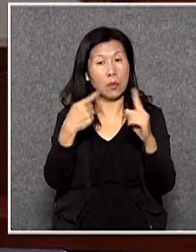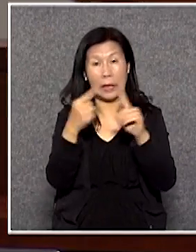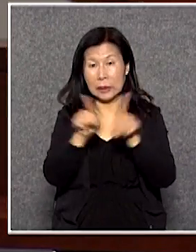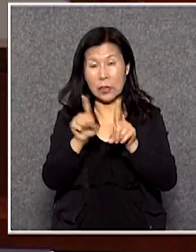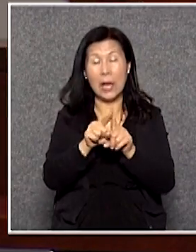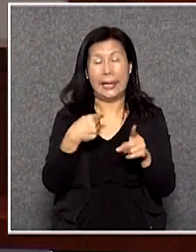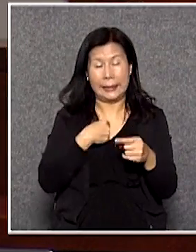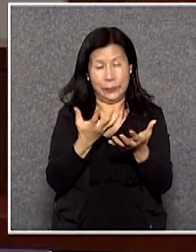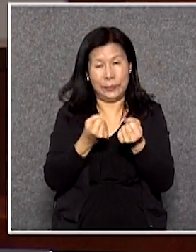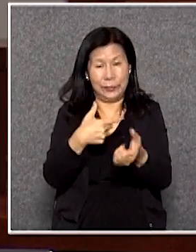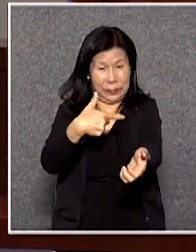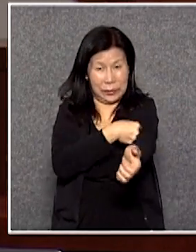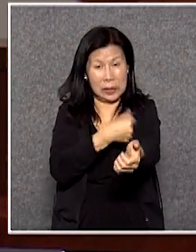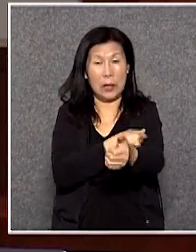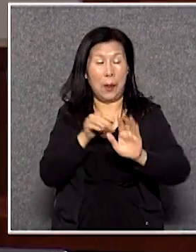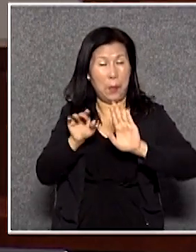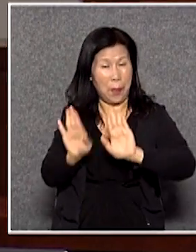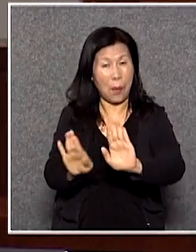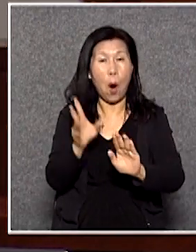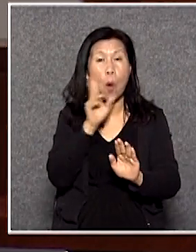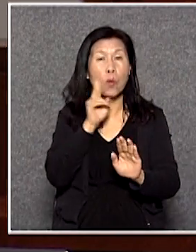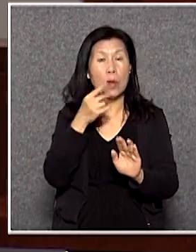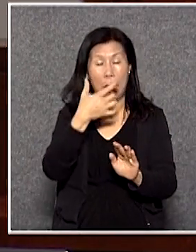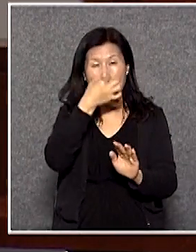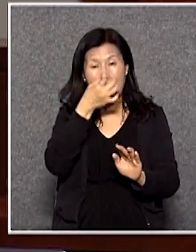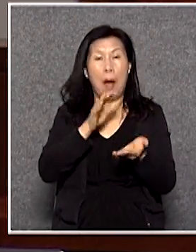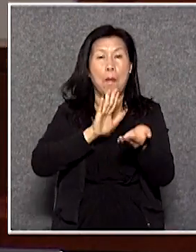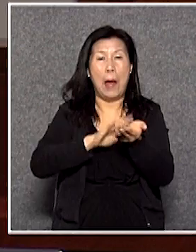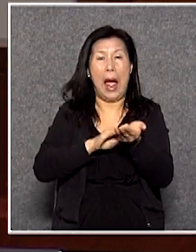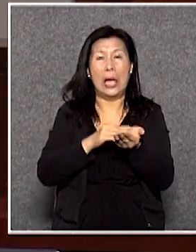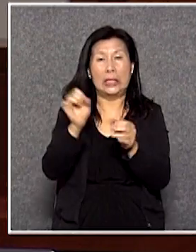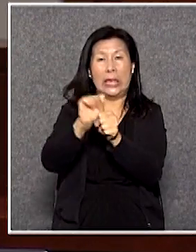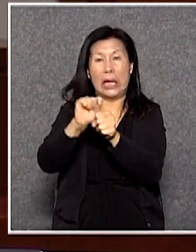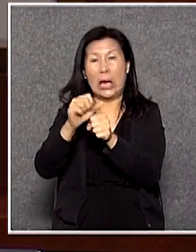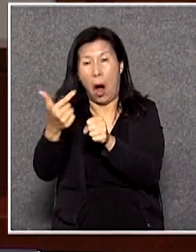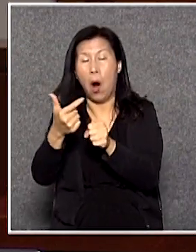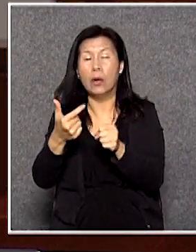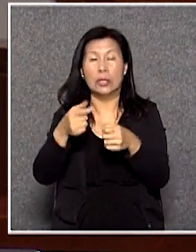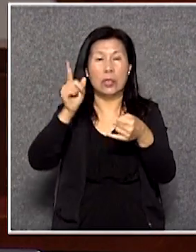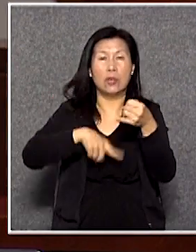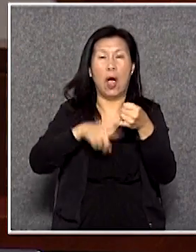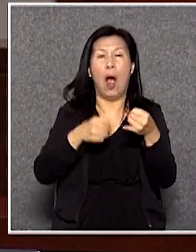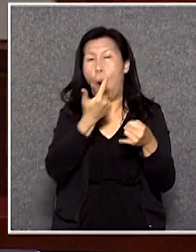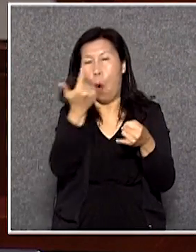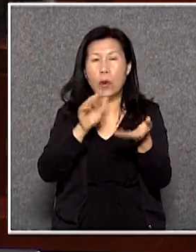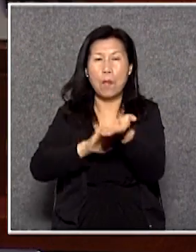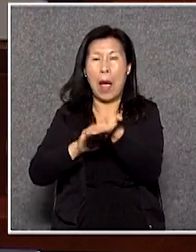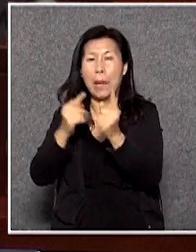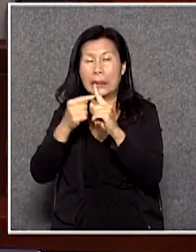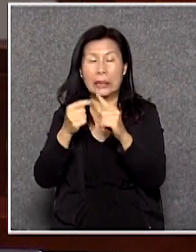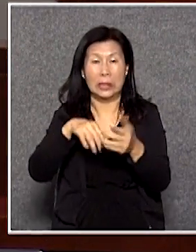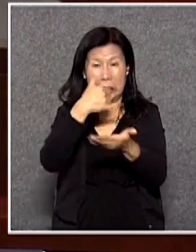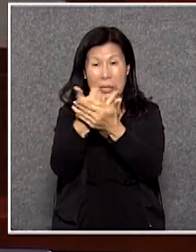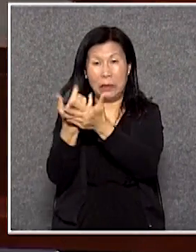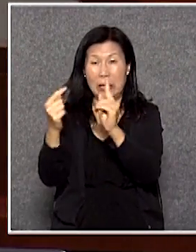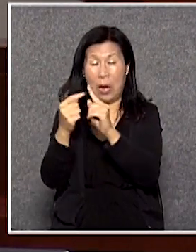那就真的可以避免在一個流感高峰期來到的時候中招的機會對嗎還有死亡人